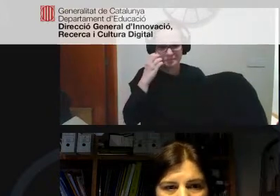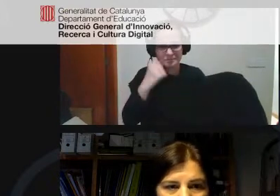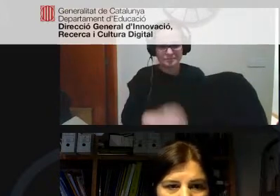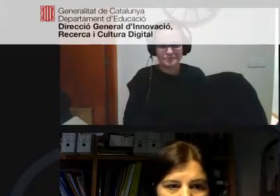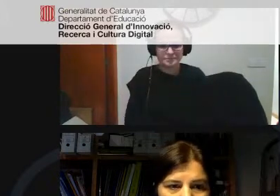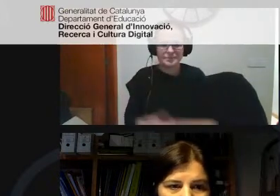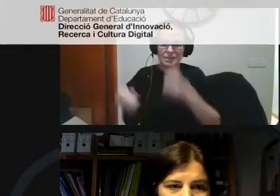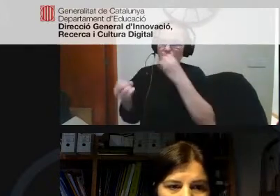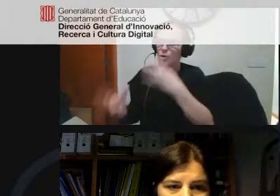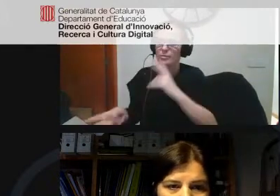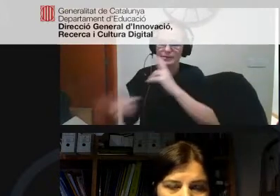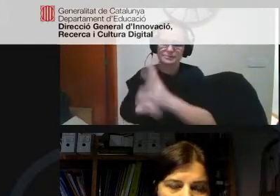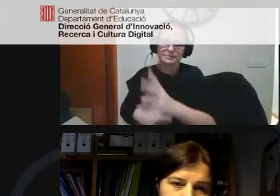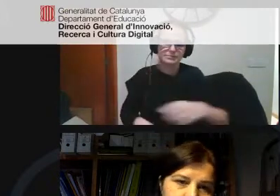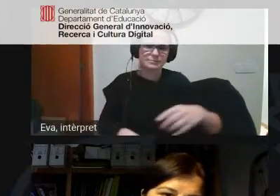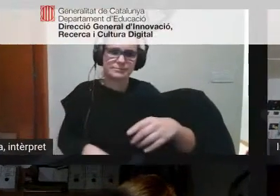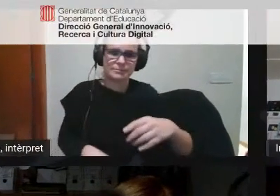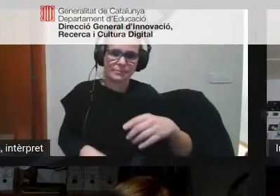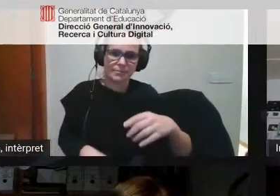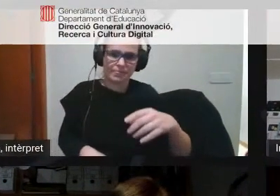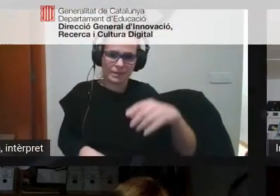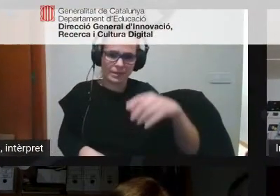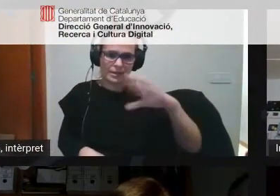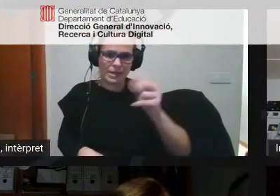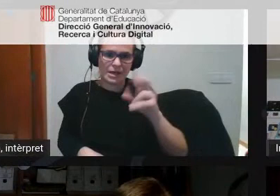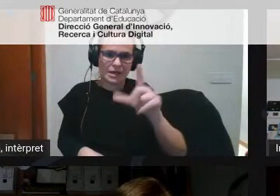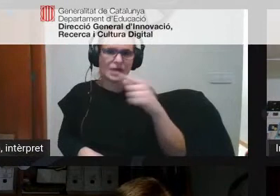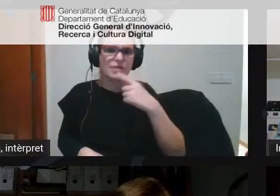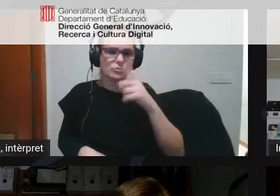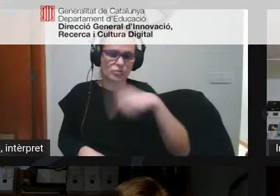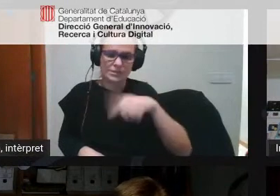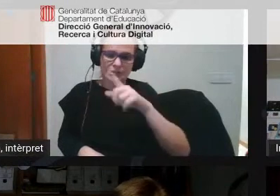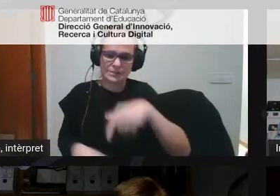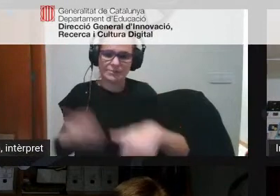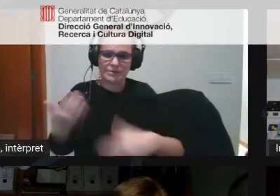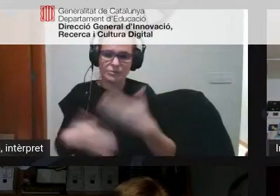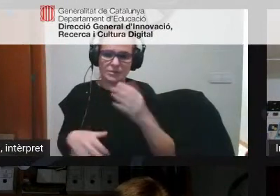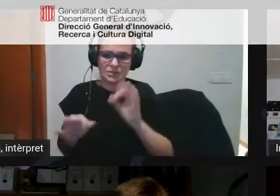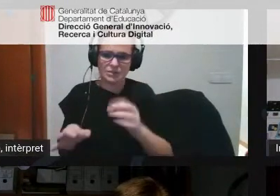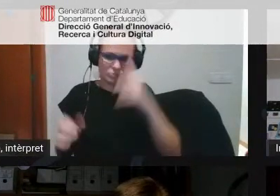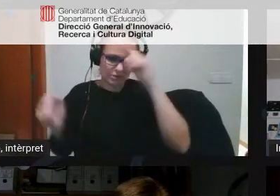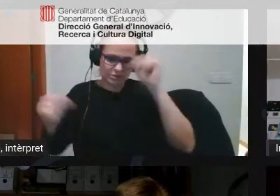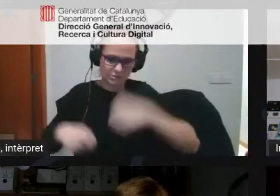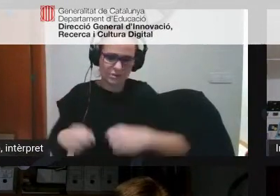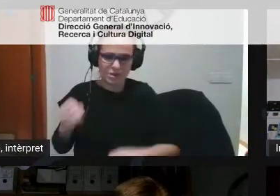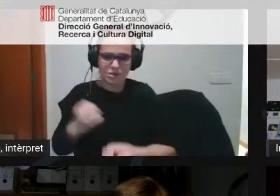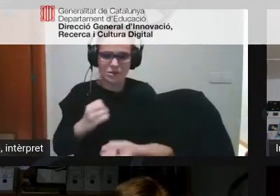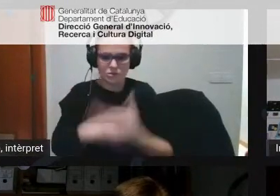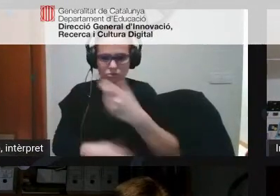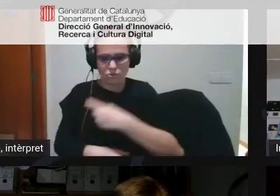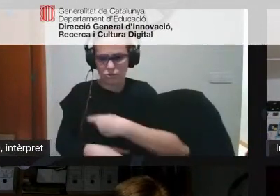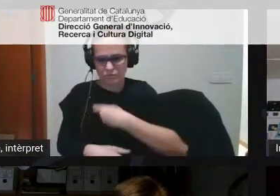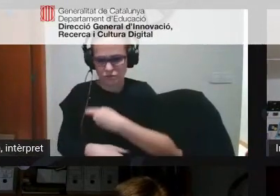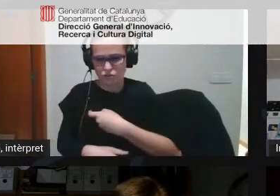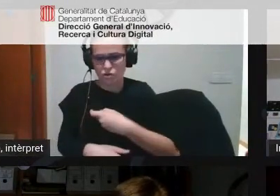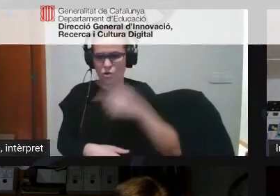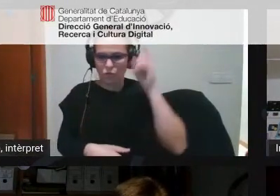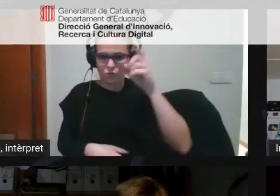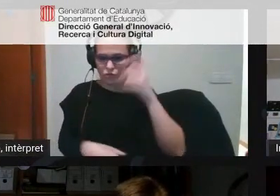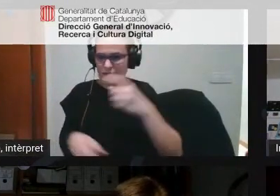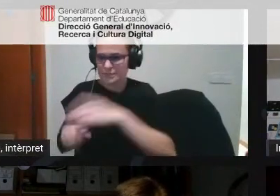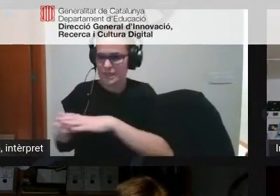Nosaltres en el nostre cas també vam partir d'això d'acord vam formar una comissió alguns docents som docents de